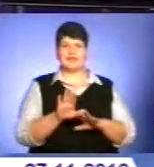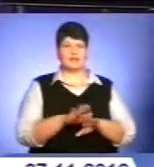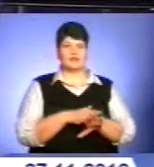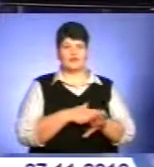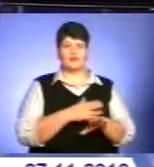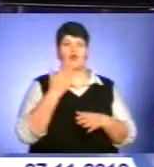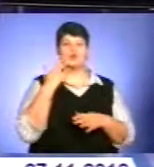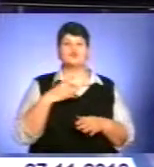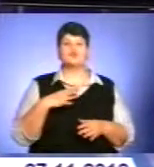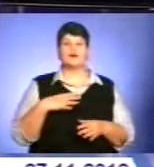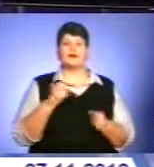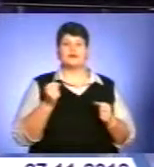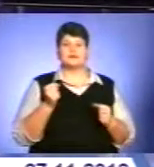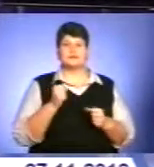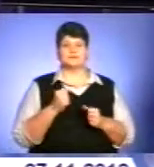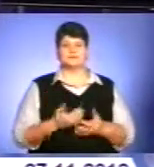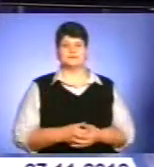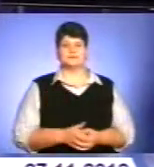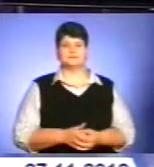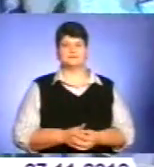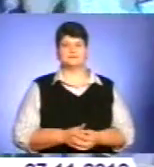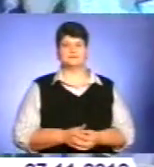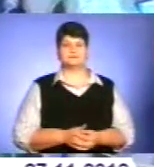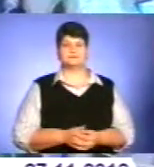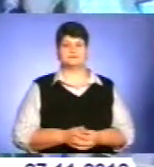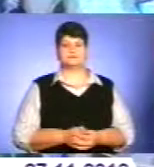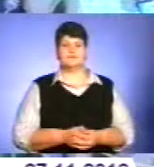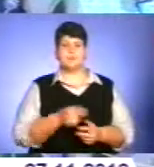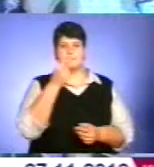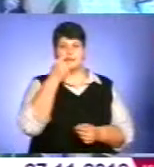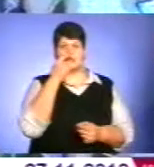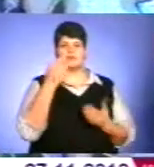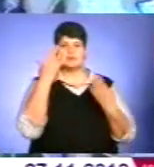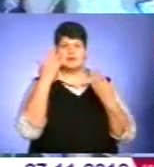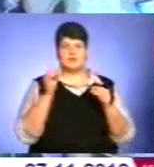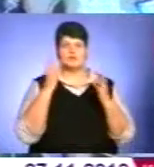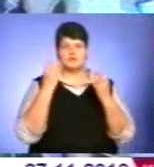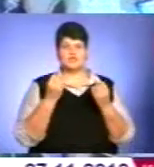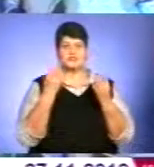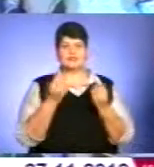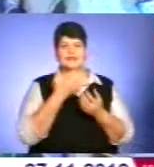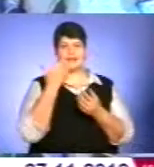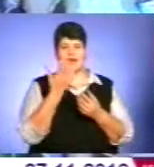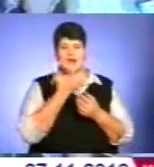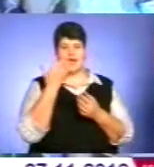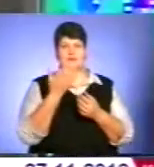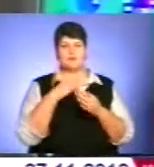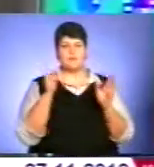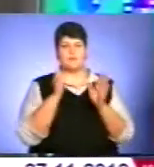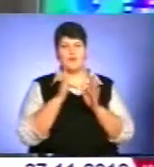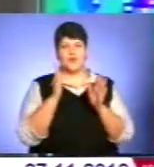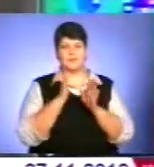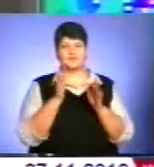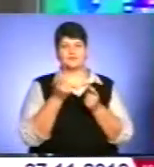коли чекати зими, дізнавалися наші кореспонденти. Найближчими днями домінуватиме ще по-справжньому осіння тепла погода з